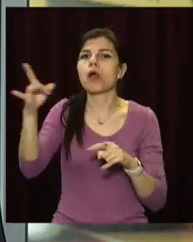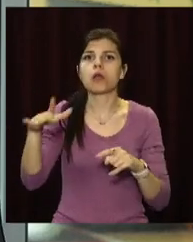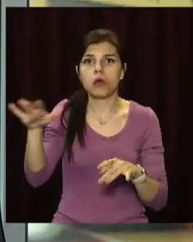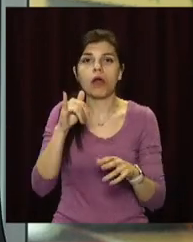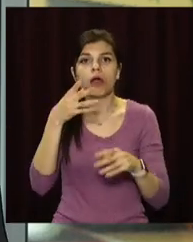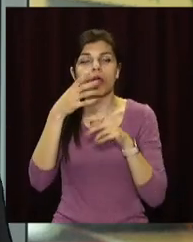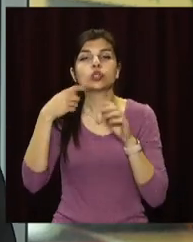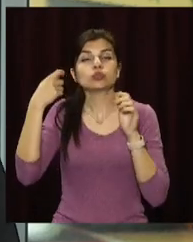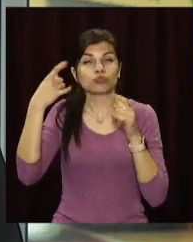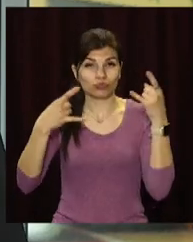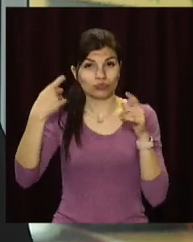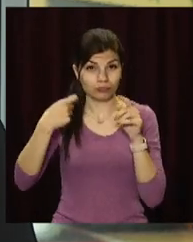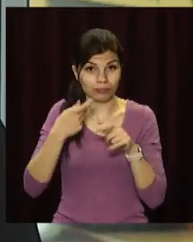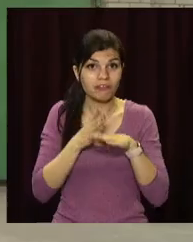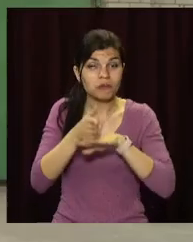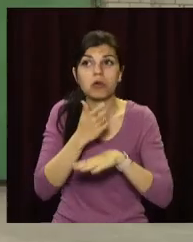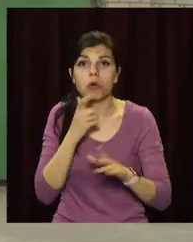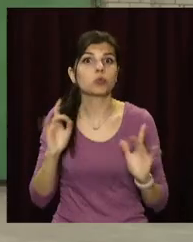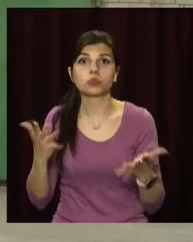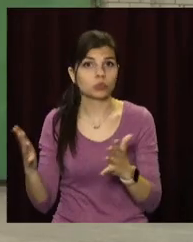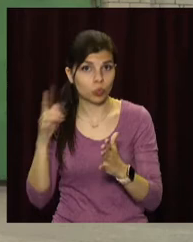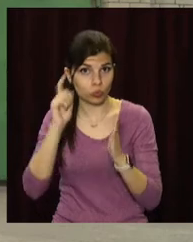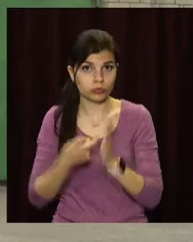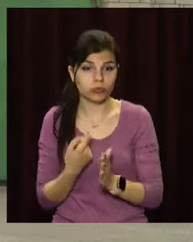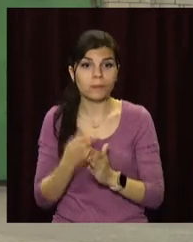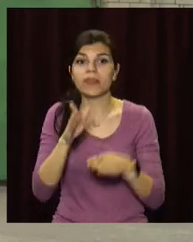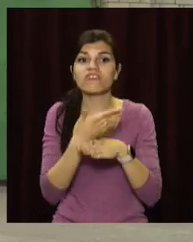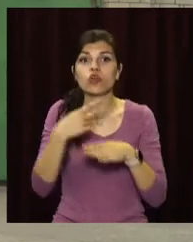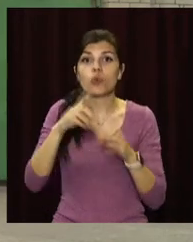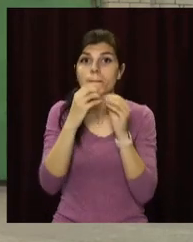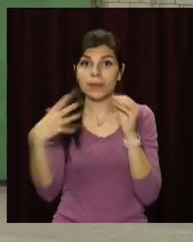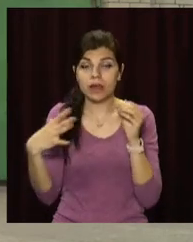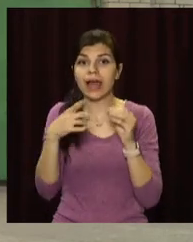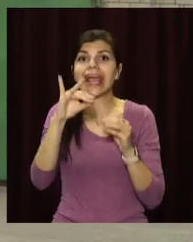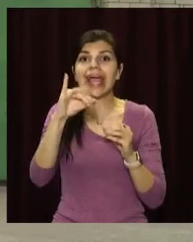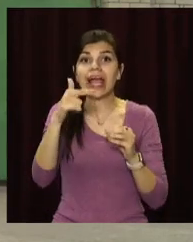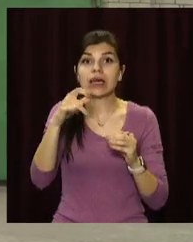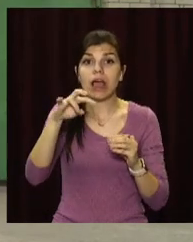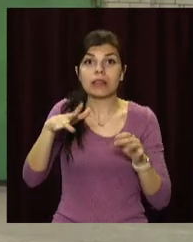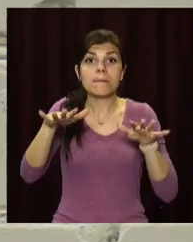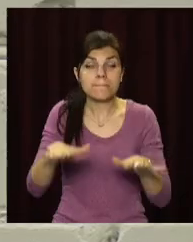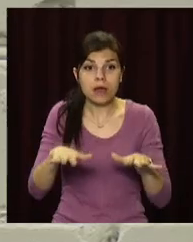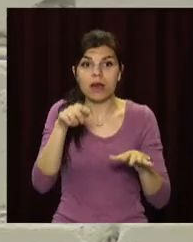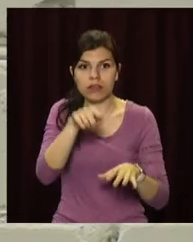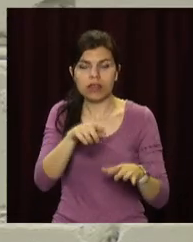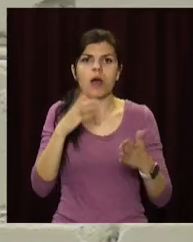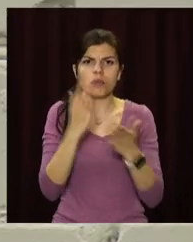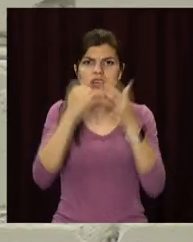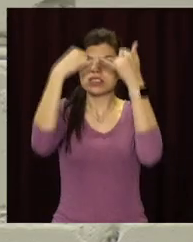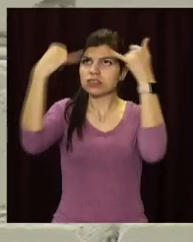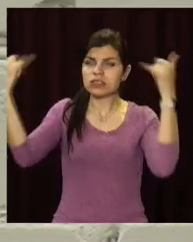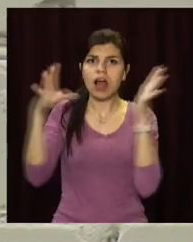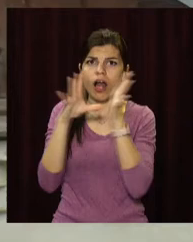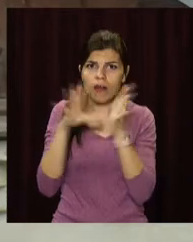'ясовували журналісти відкритого. Відділення номер 15 на Ігрені. Тут за ключим дротом та підпильним оком